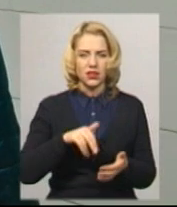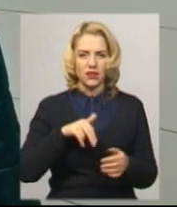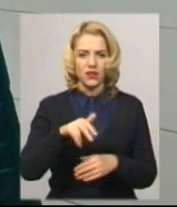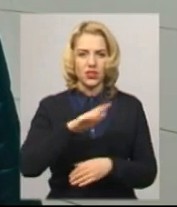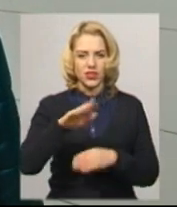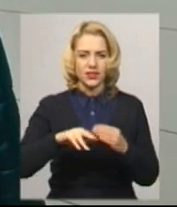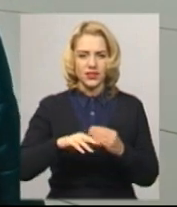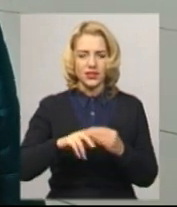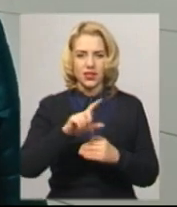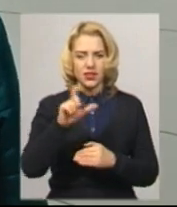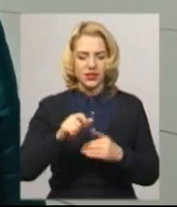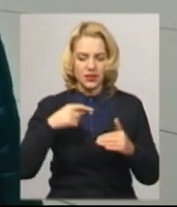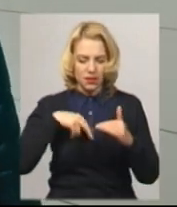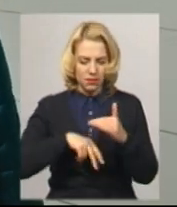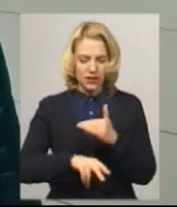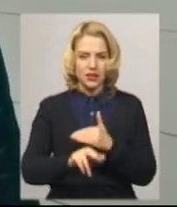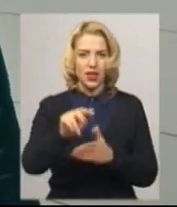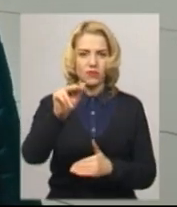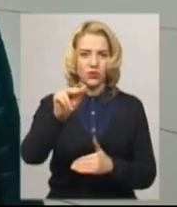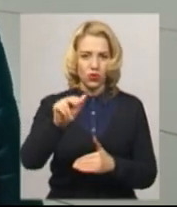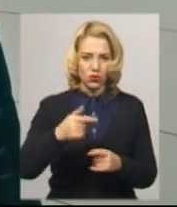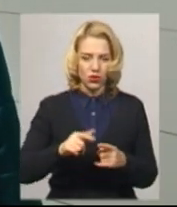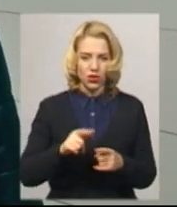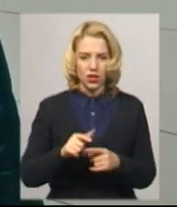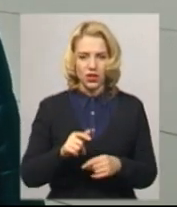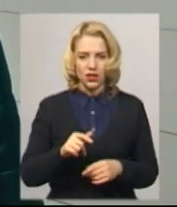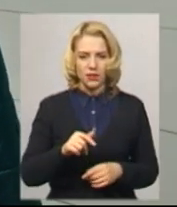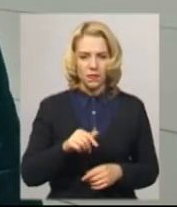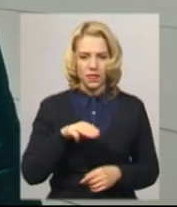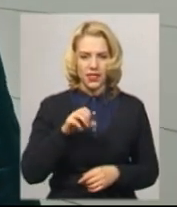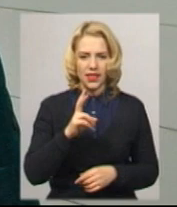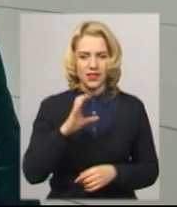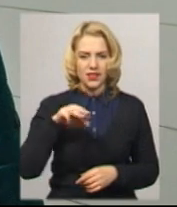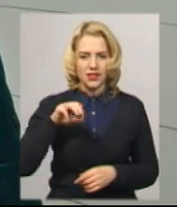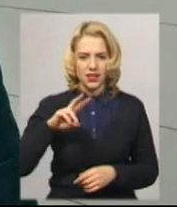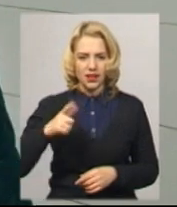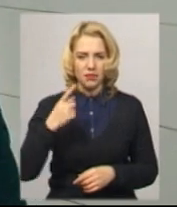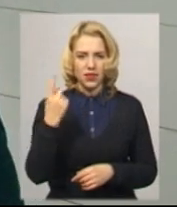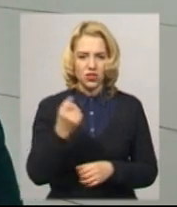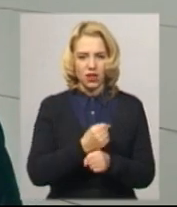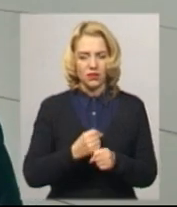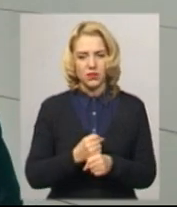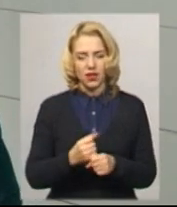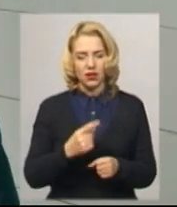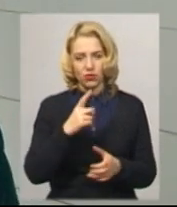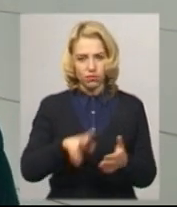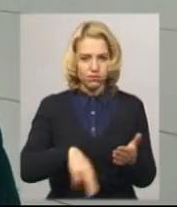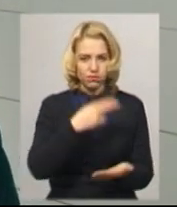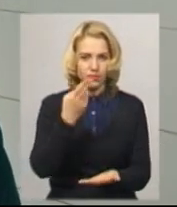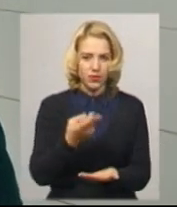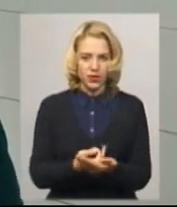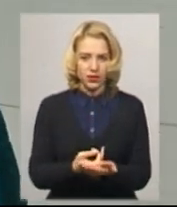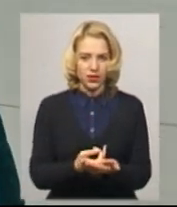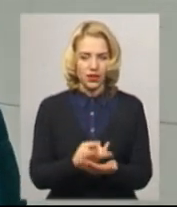переходу, вийшла вже по сходах на сторону до текстилю, до першої аптеки. Ну і там і призмелилась відповідно на ліву сторону